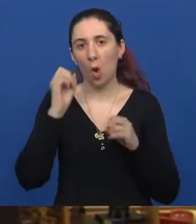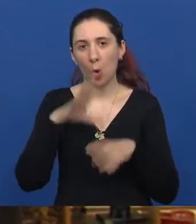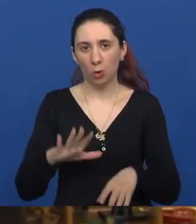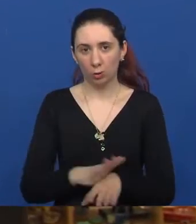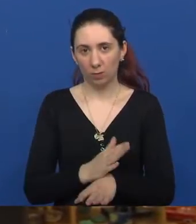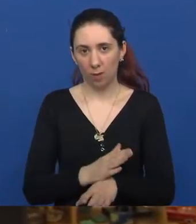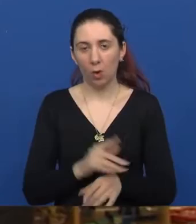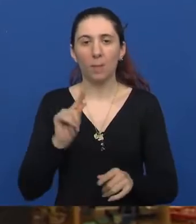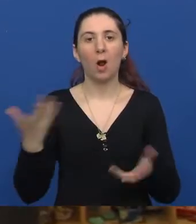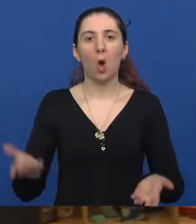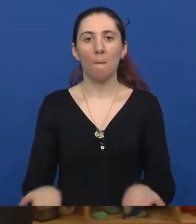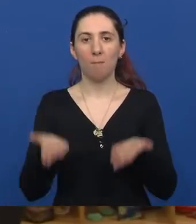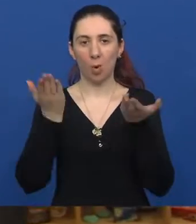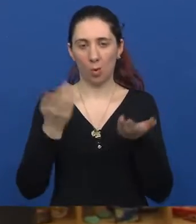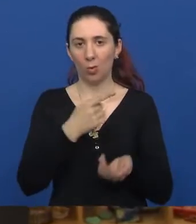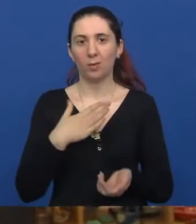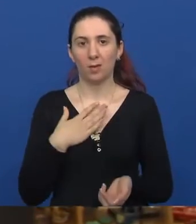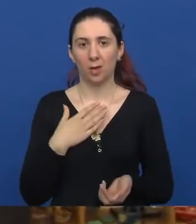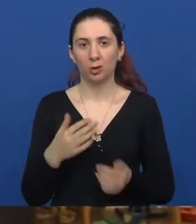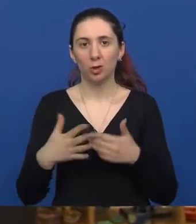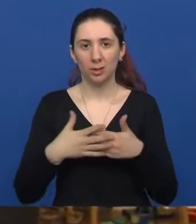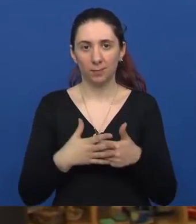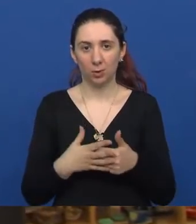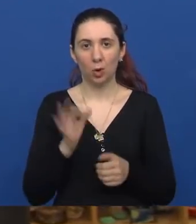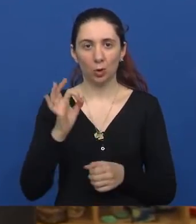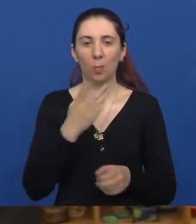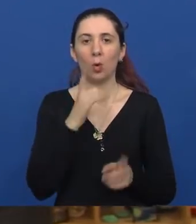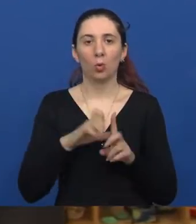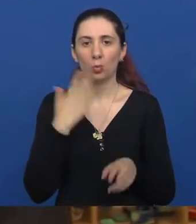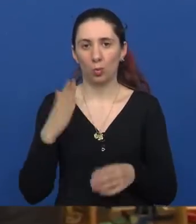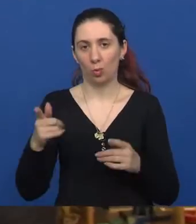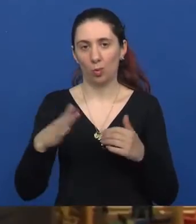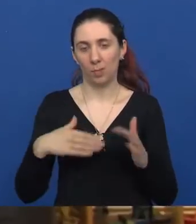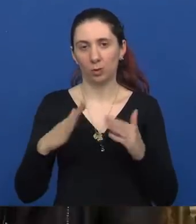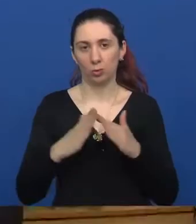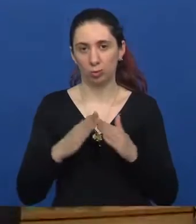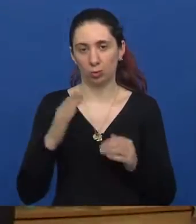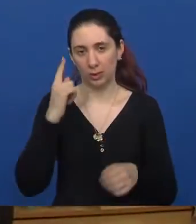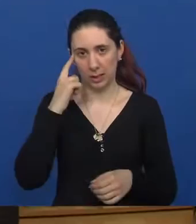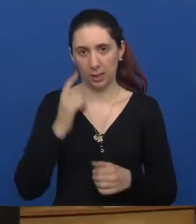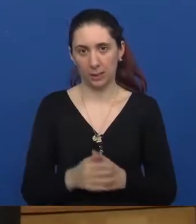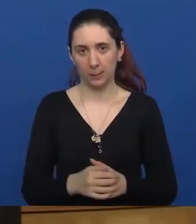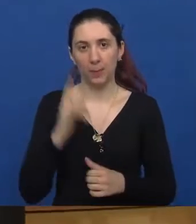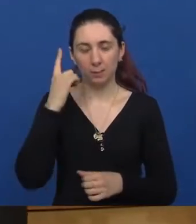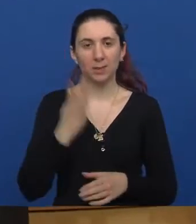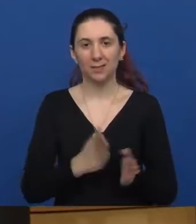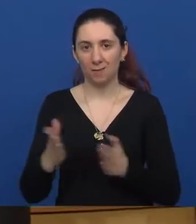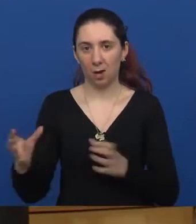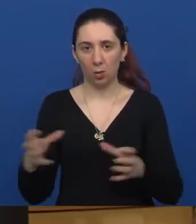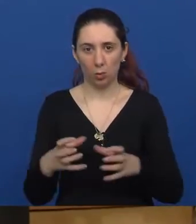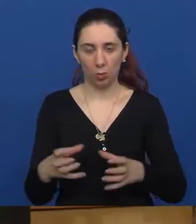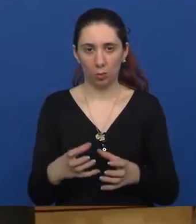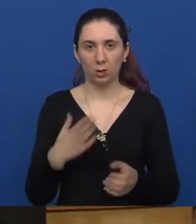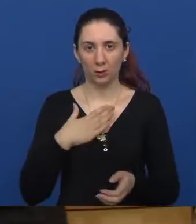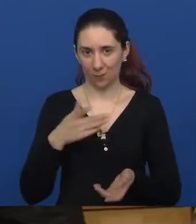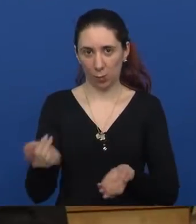volje pa ga podigne. Uglavnom, ona je naš mali simpatični dobri duh praktične kuće znanja. Mislim da svaka udruga pokušava